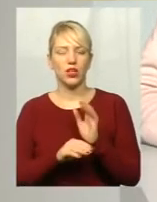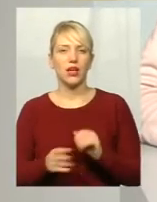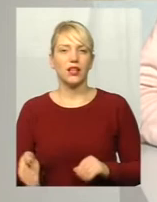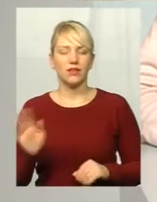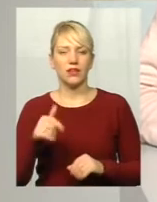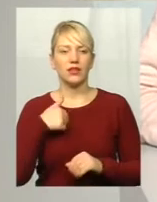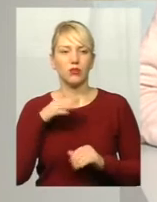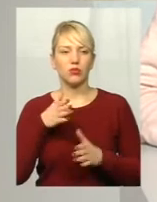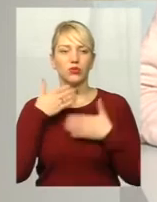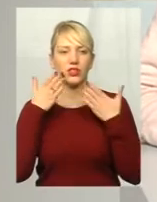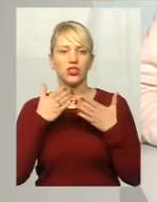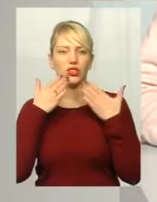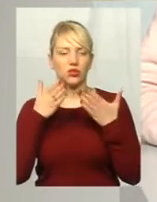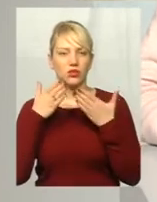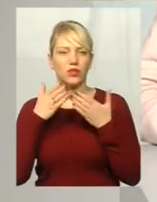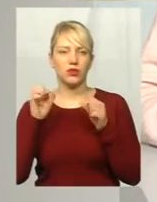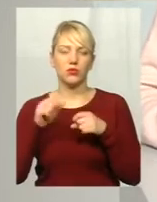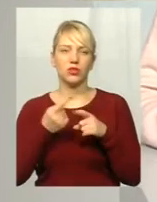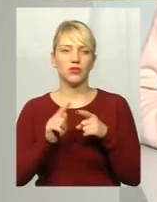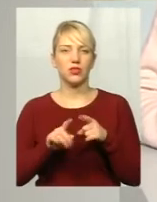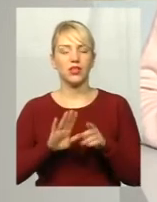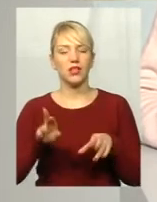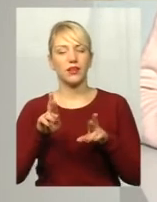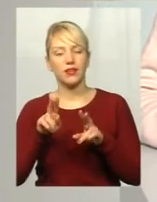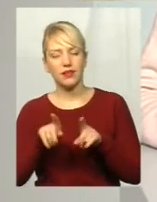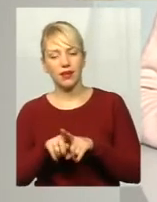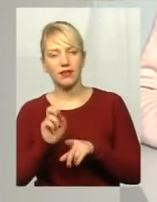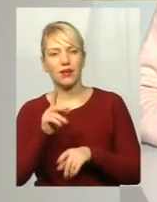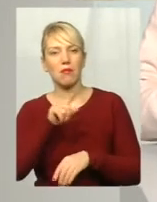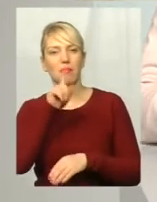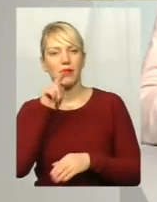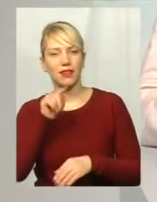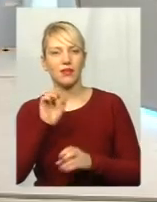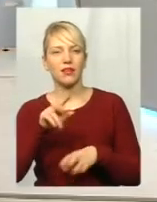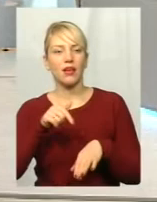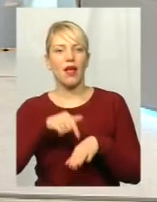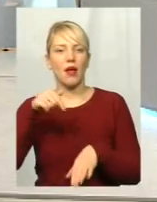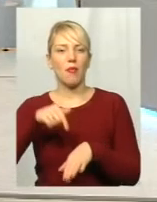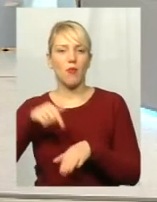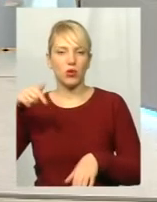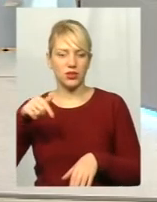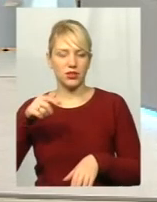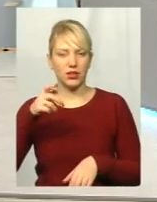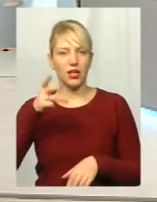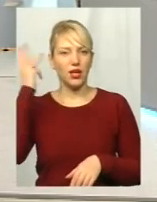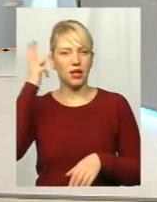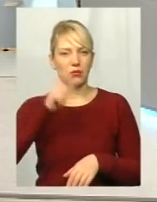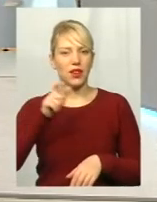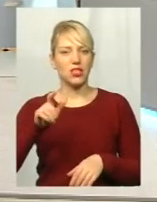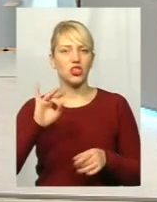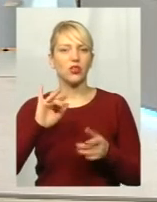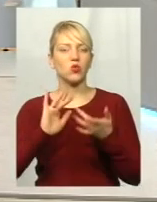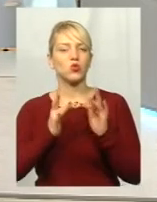зараз зачитувати. Можливо, це не стільки питання, як просто якісь емоції хмельнича на соцмережах. Можливо, в них і пронувають